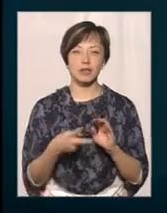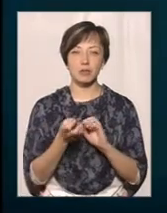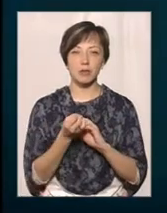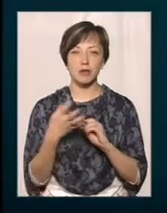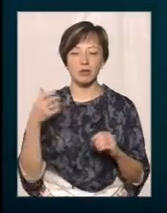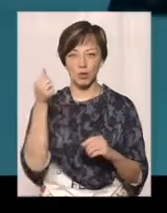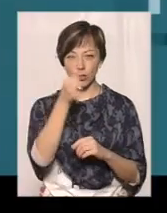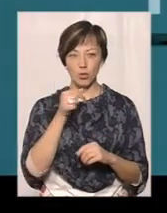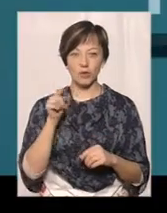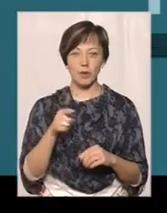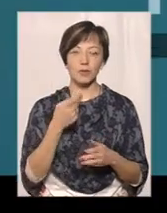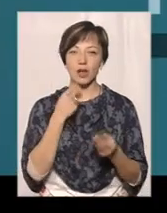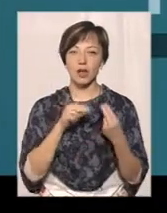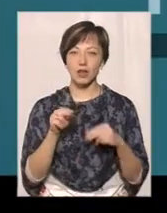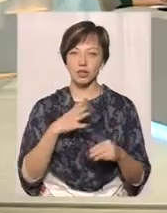сучасних воїнів.